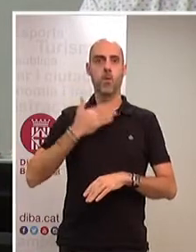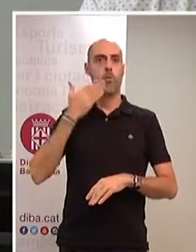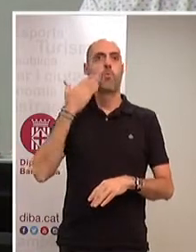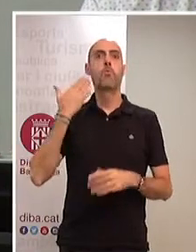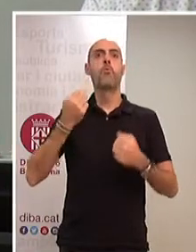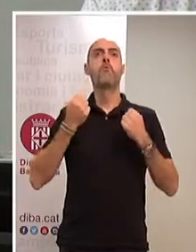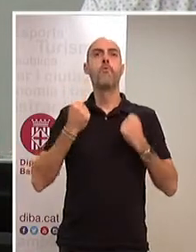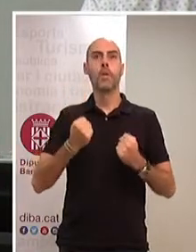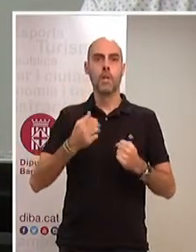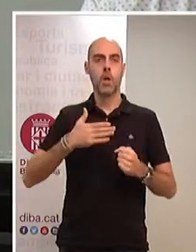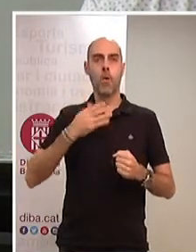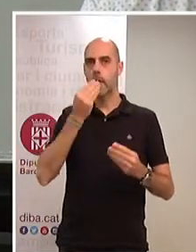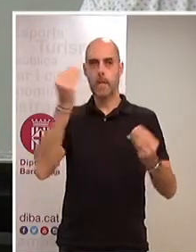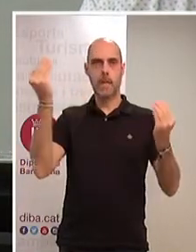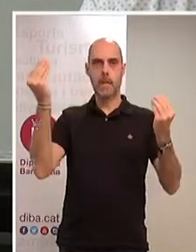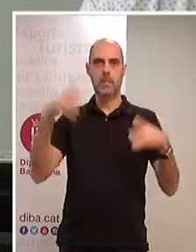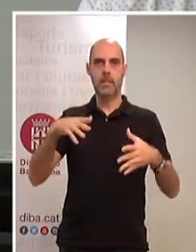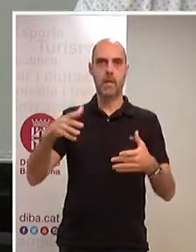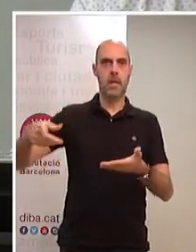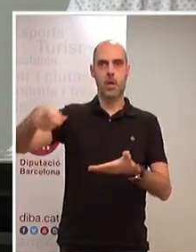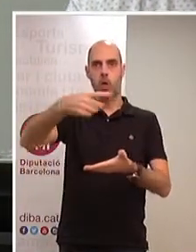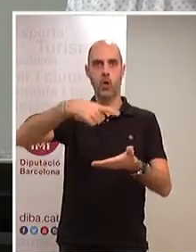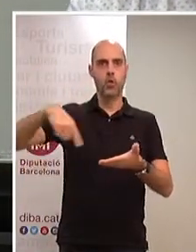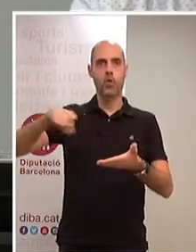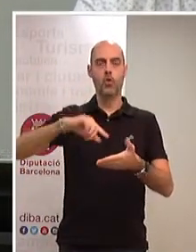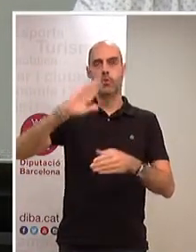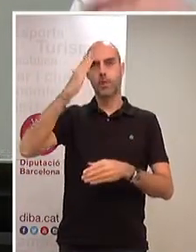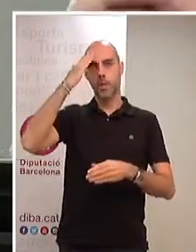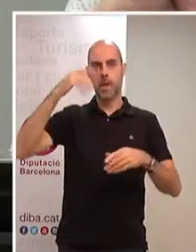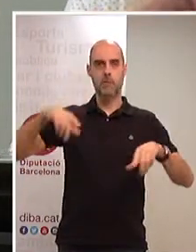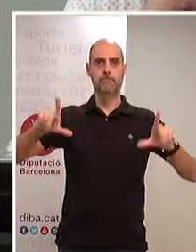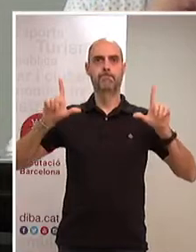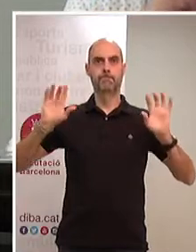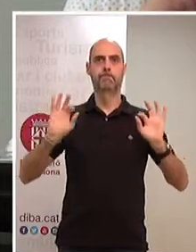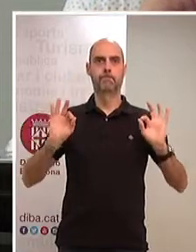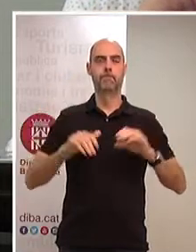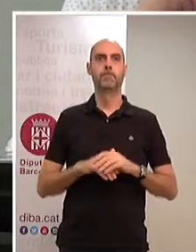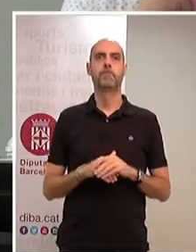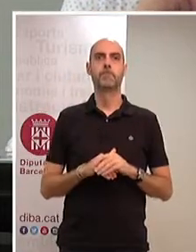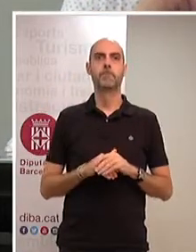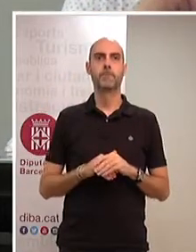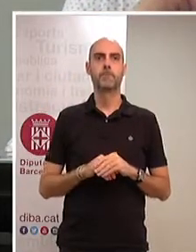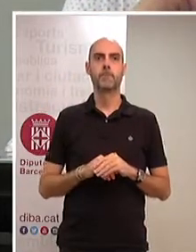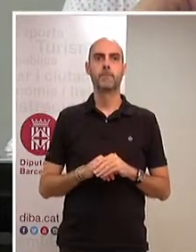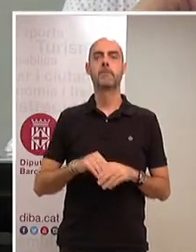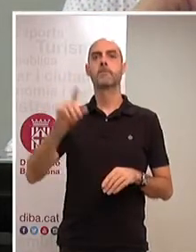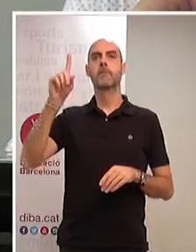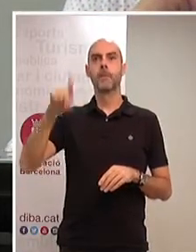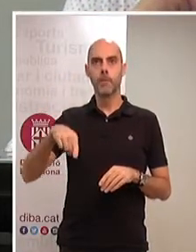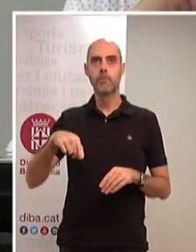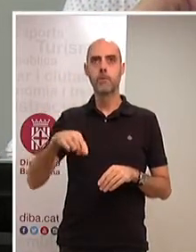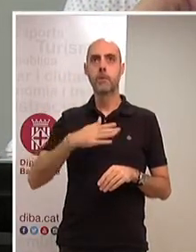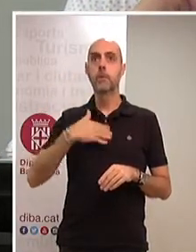representar-los al capdavant d'aquesta institució i també els vull